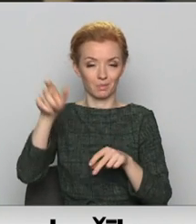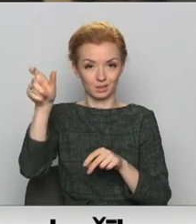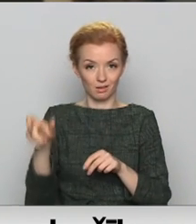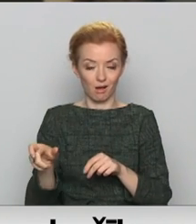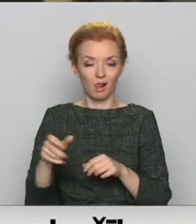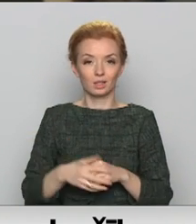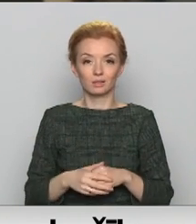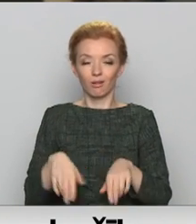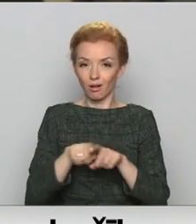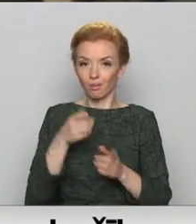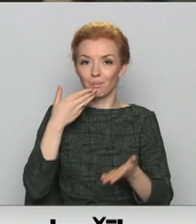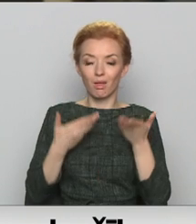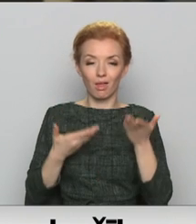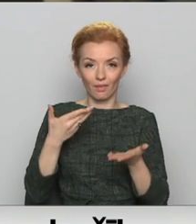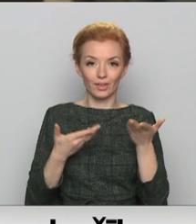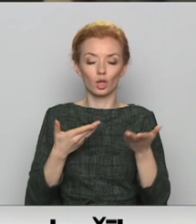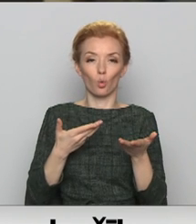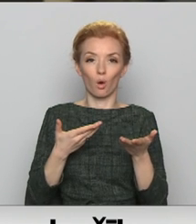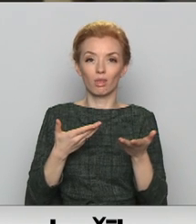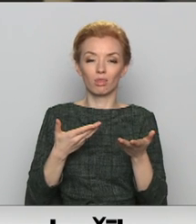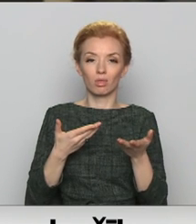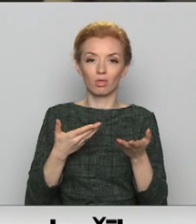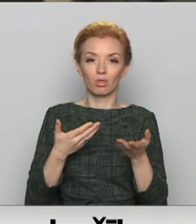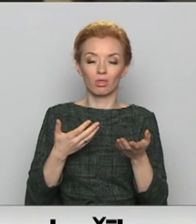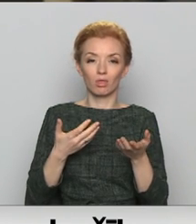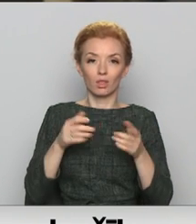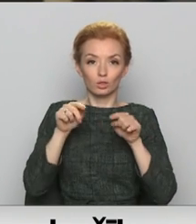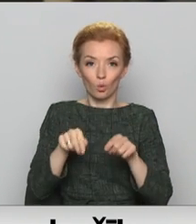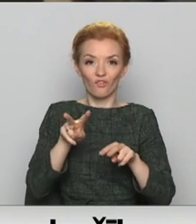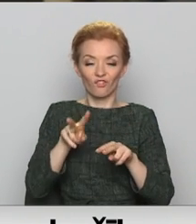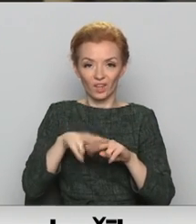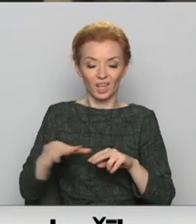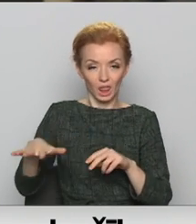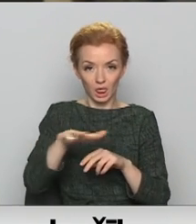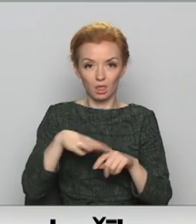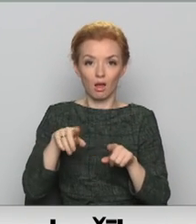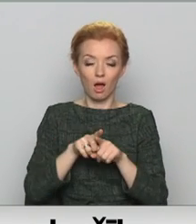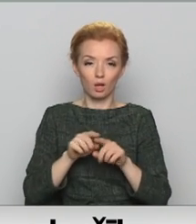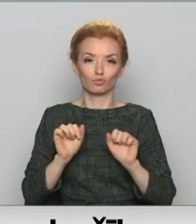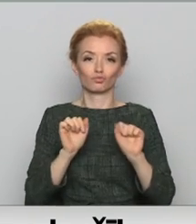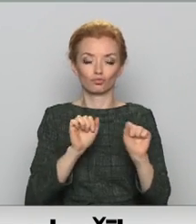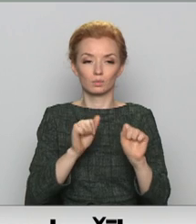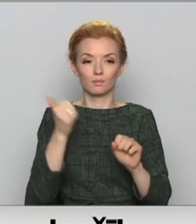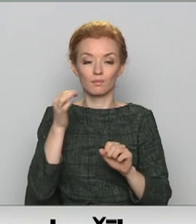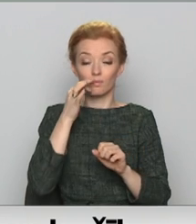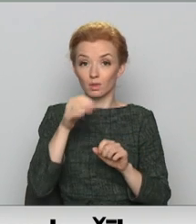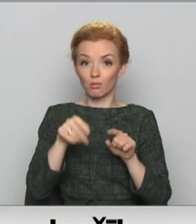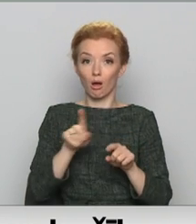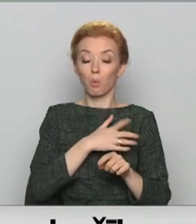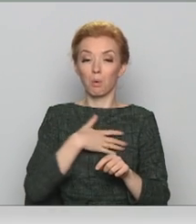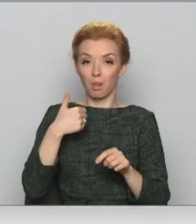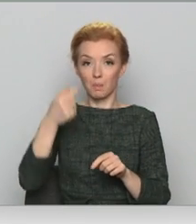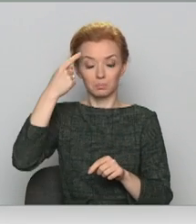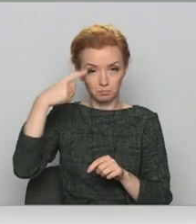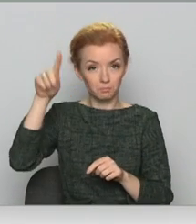mēģinot kompromitēt šo vidi, gan arī aizstāvoties. Šī ir laba iniciatīva, kas ir